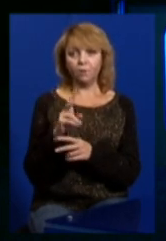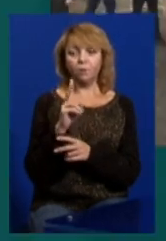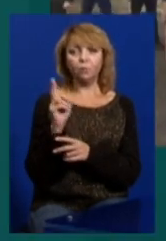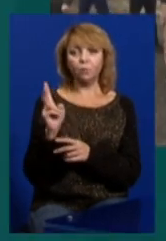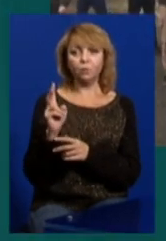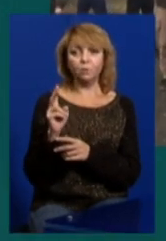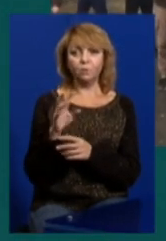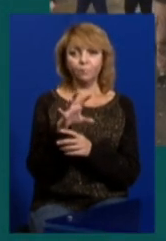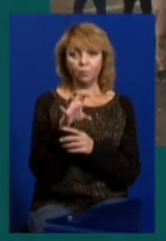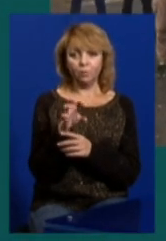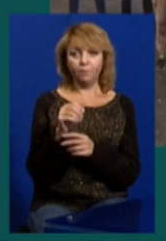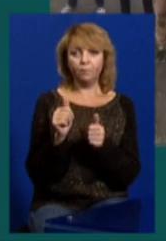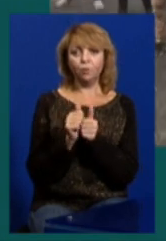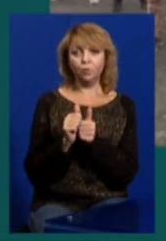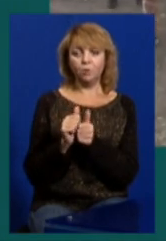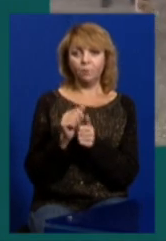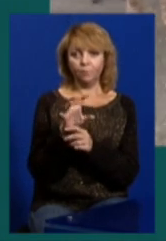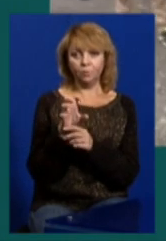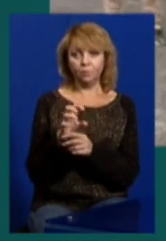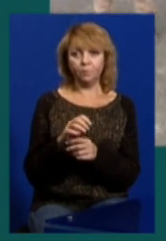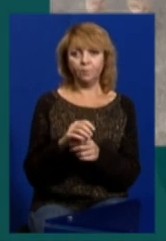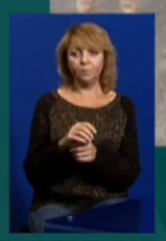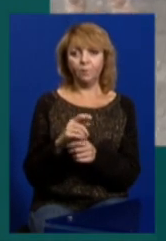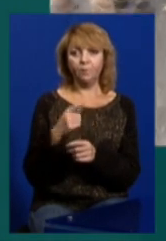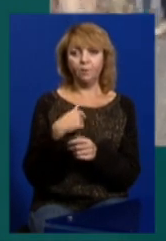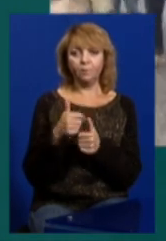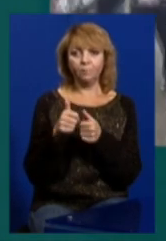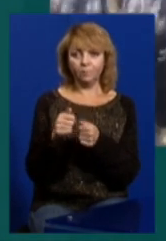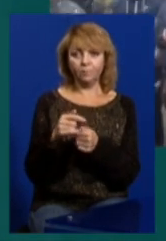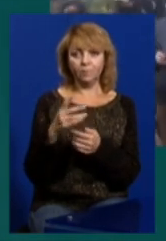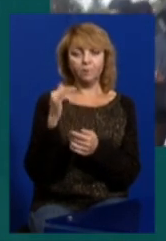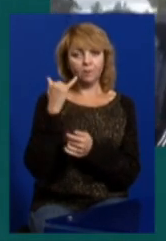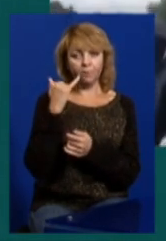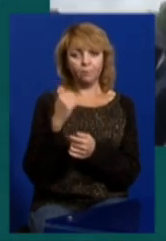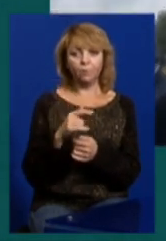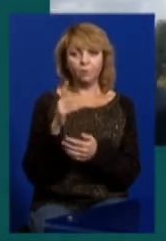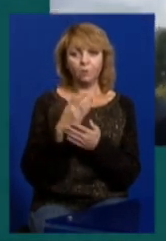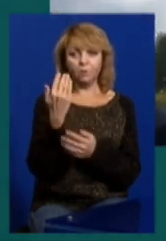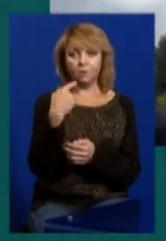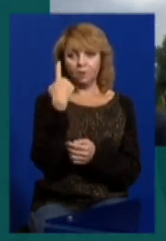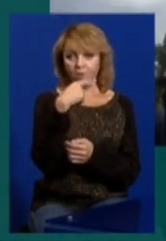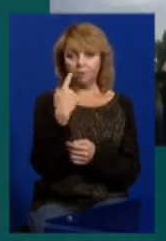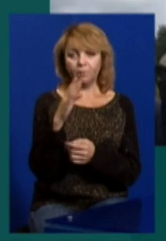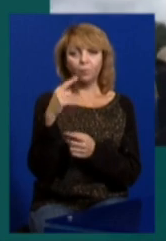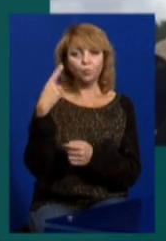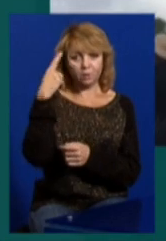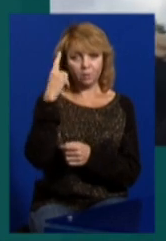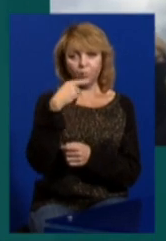хтось сфотографував сусідів, мені скинув. Тут є їх обличчя, вони узнаваємі.